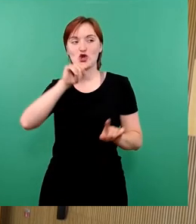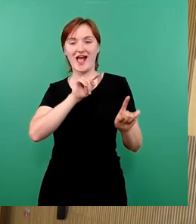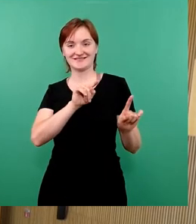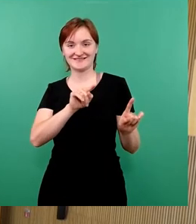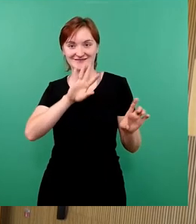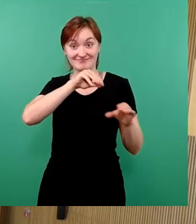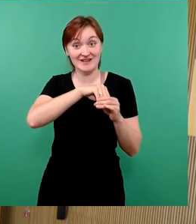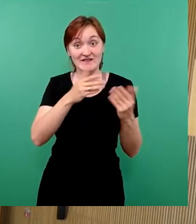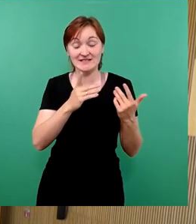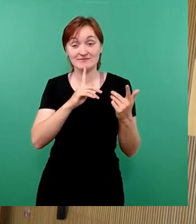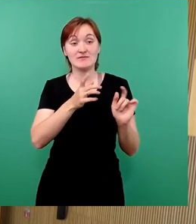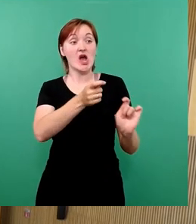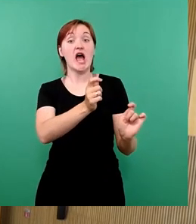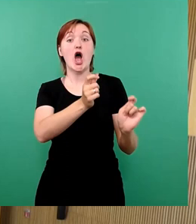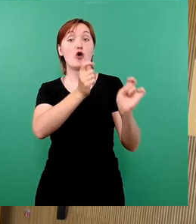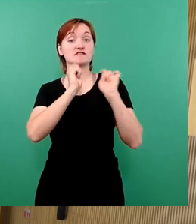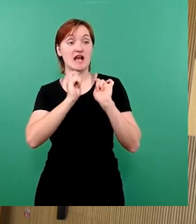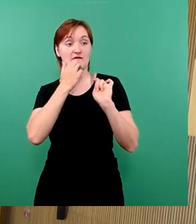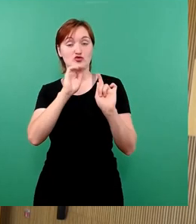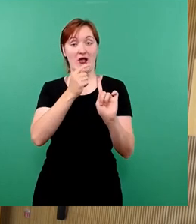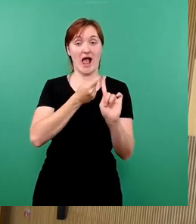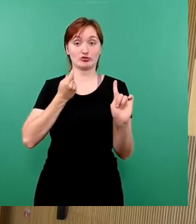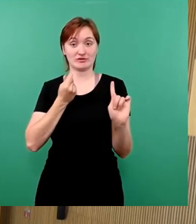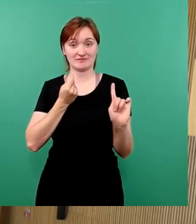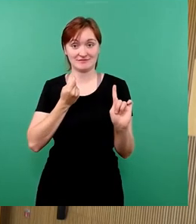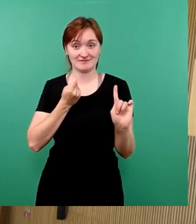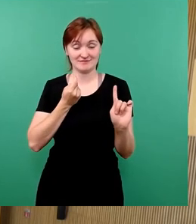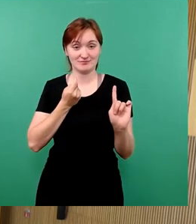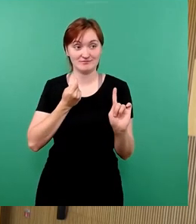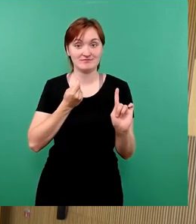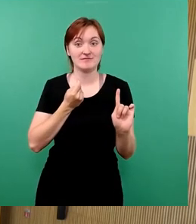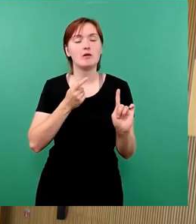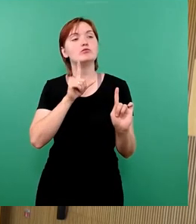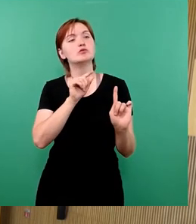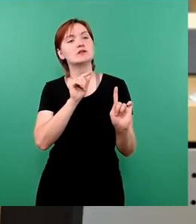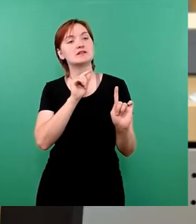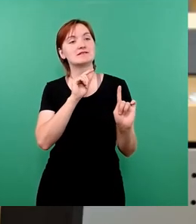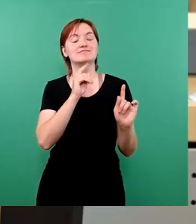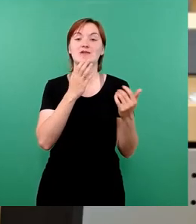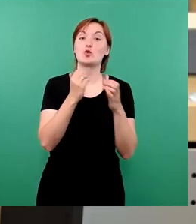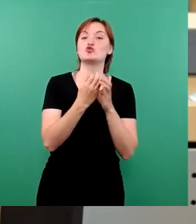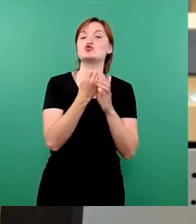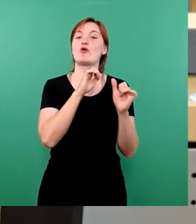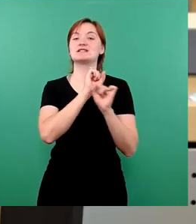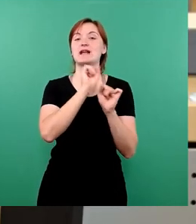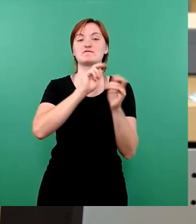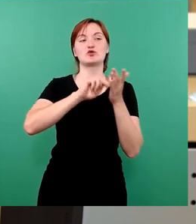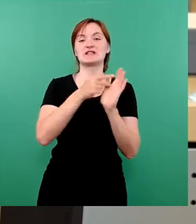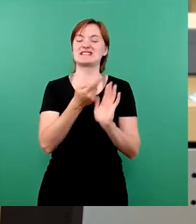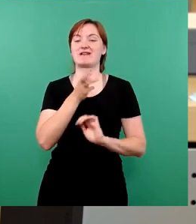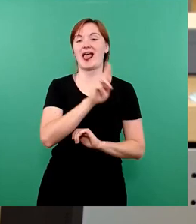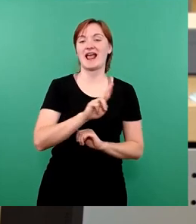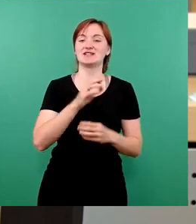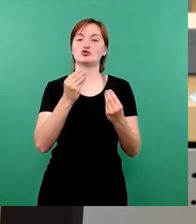die Beauftragten ausgenommen. Das entspricht natürlich der Kulturkampfpolitik von rechts, die